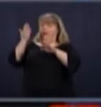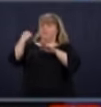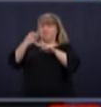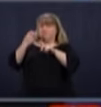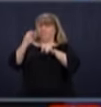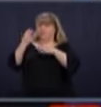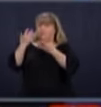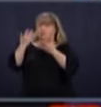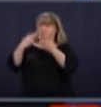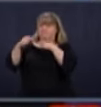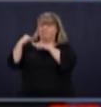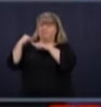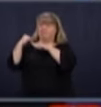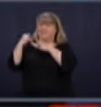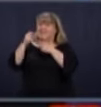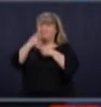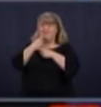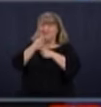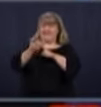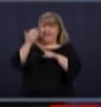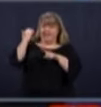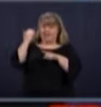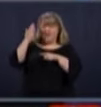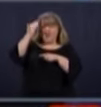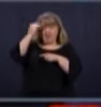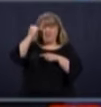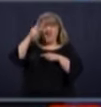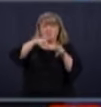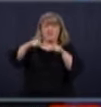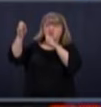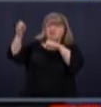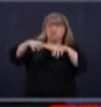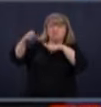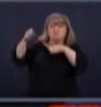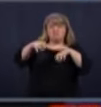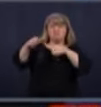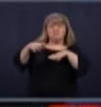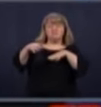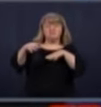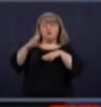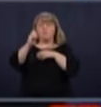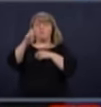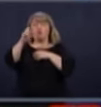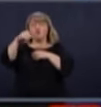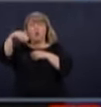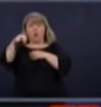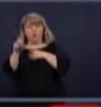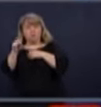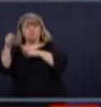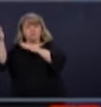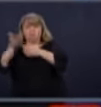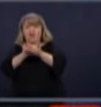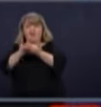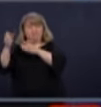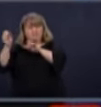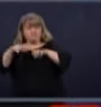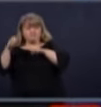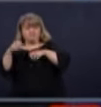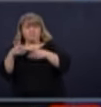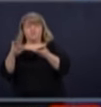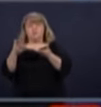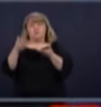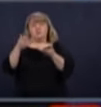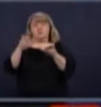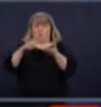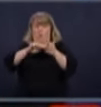facile. Rappelons-nous les colons, les premières années, les hivers étaient durs,